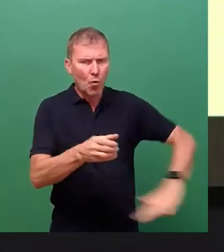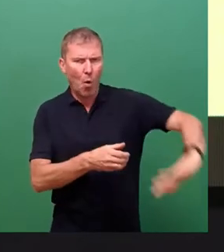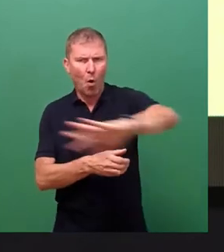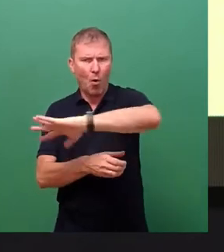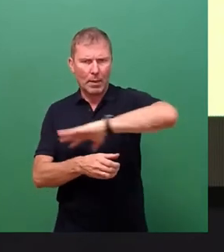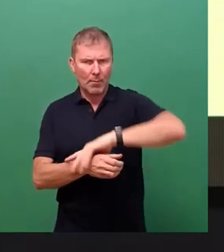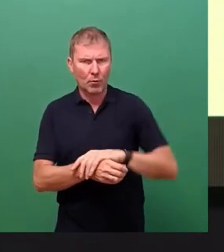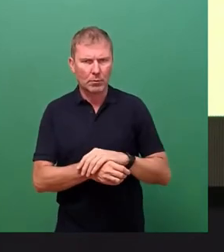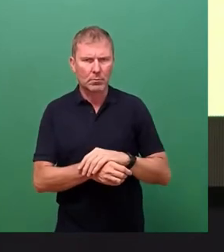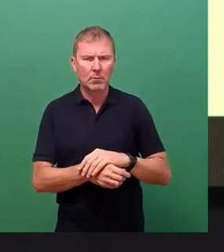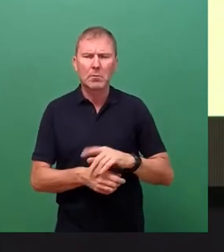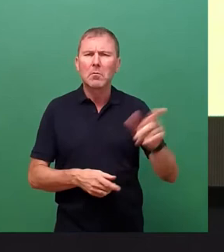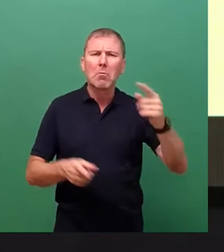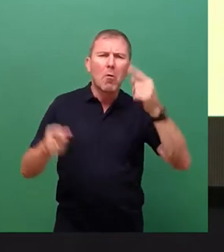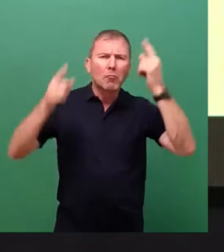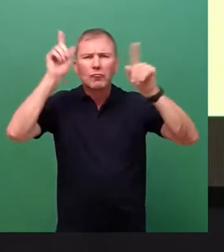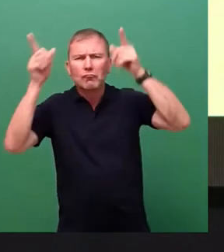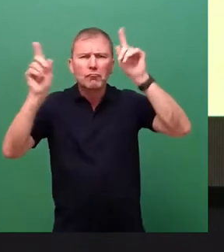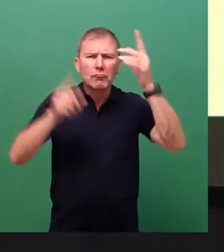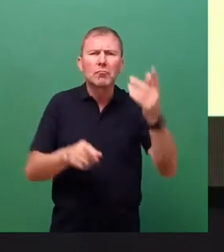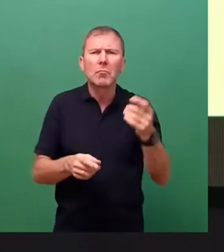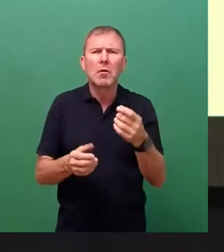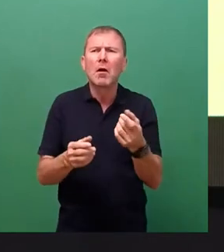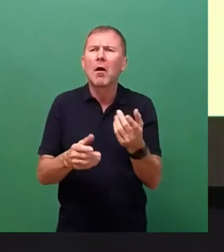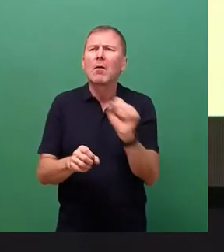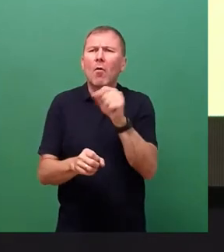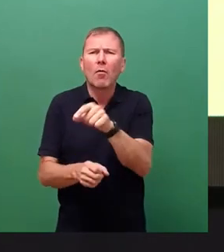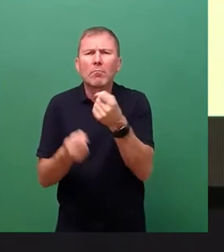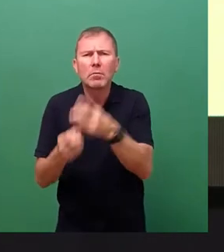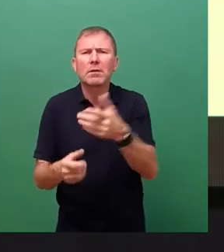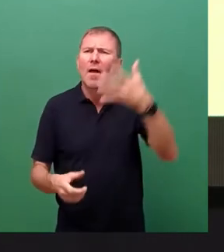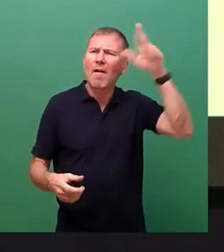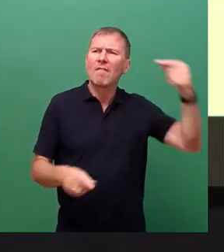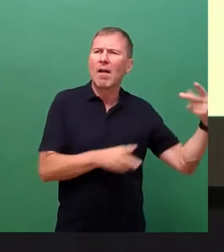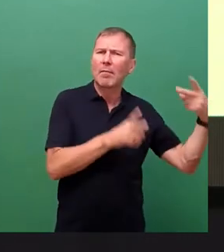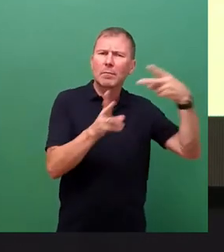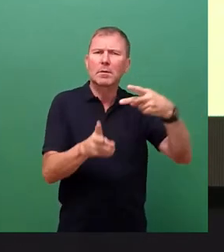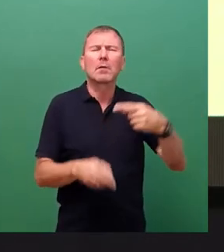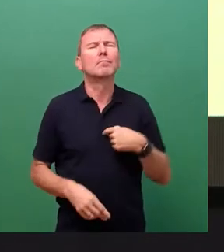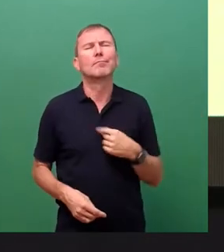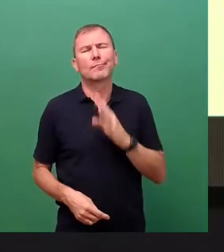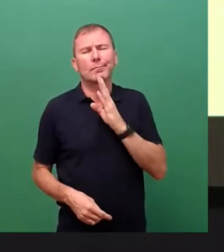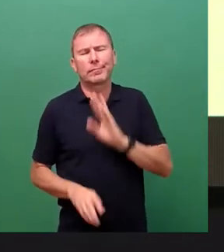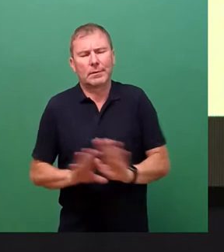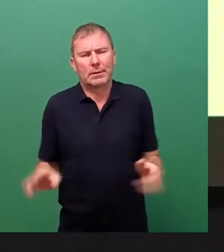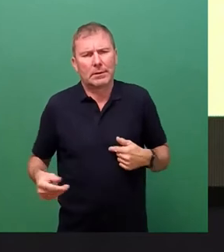Spekulationen über mögliche Motive des fremd verursachten Störfalls kommentiere ich hingegen nicht.